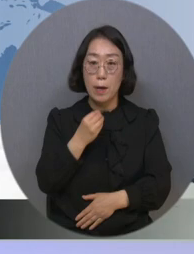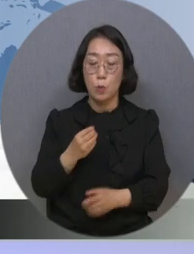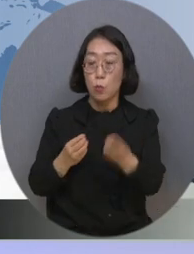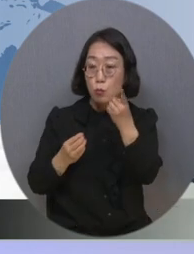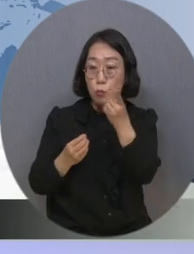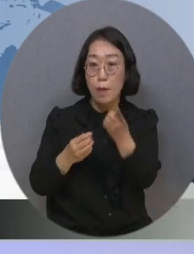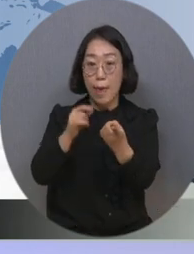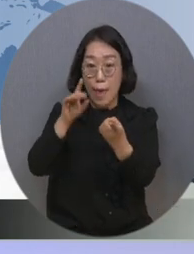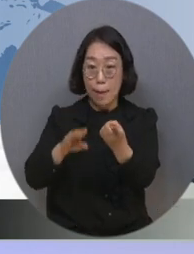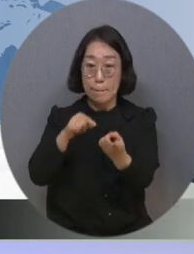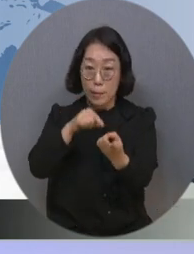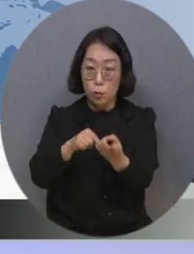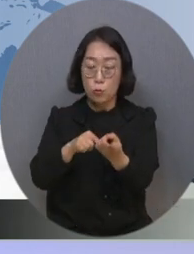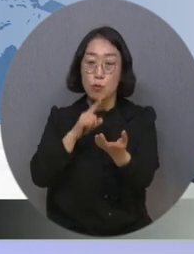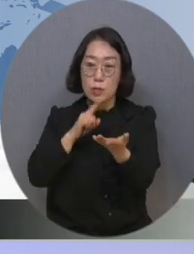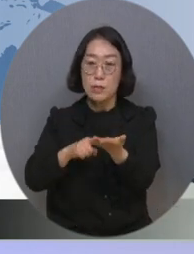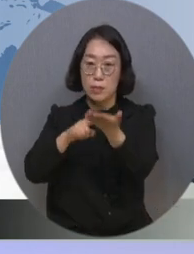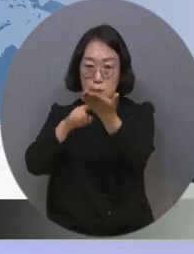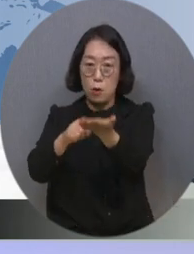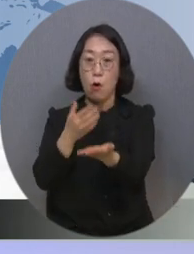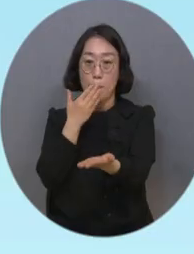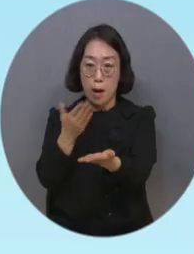통해서도 신청할 수 있도록 했습니다.